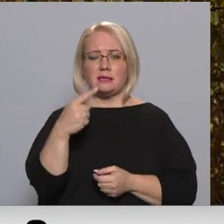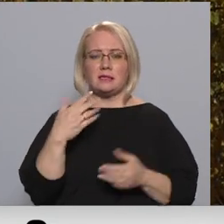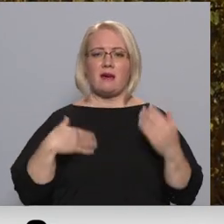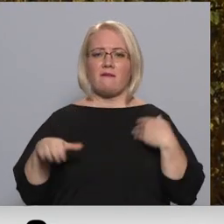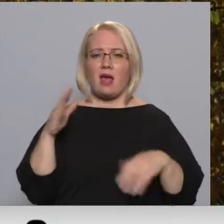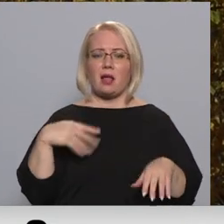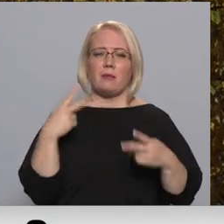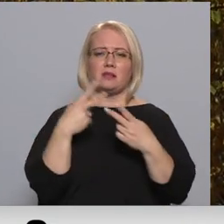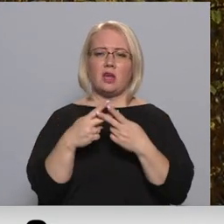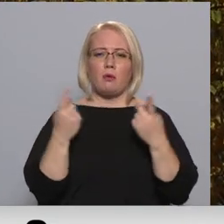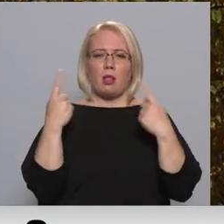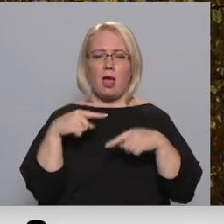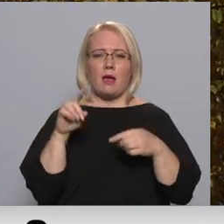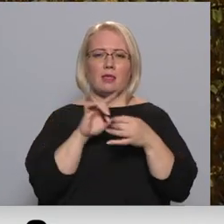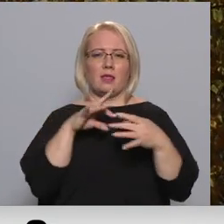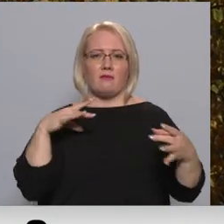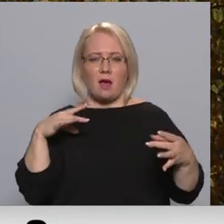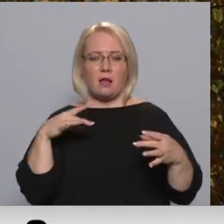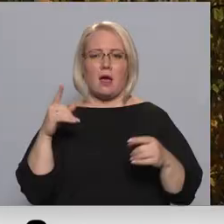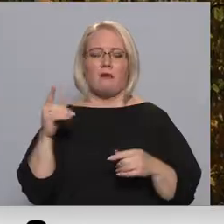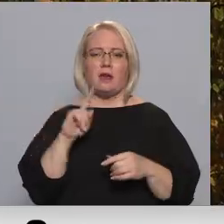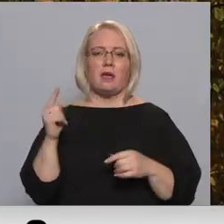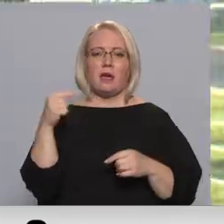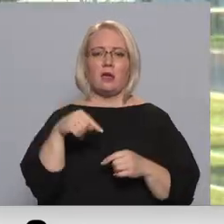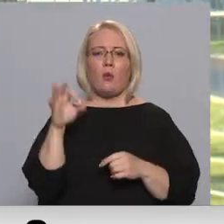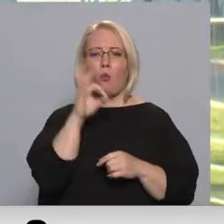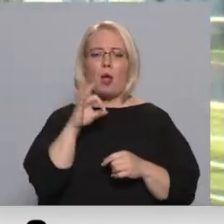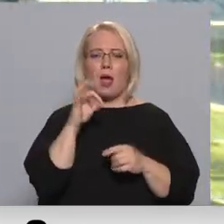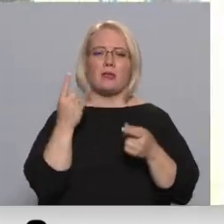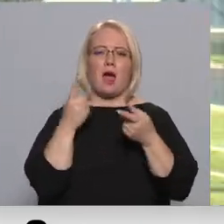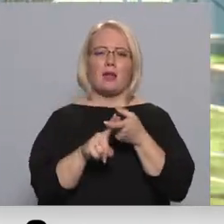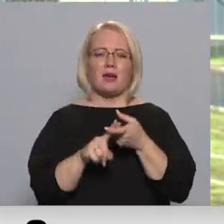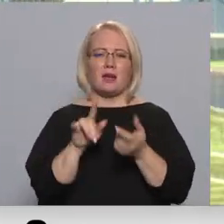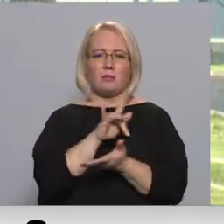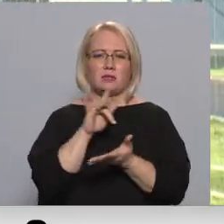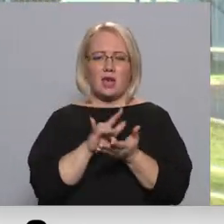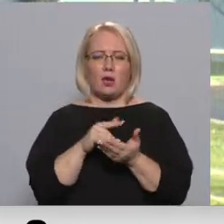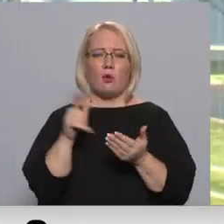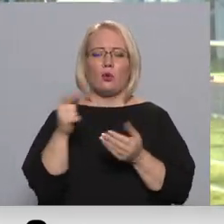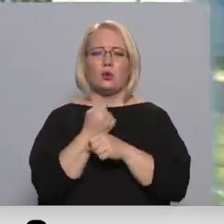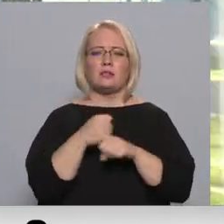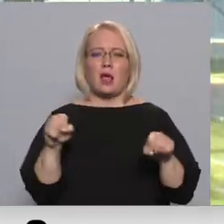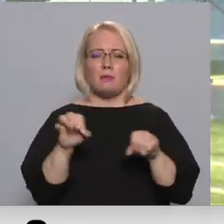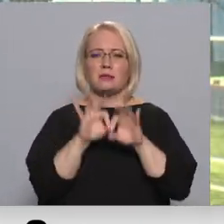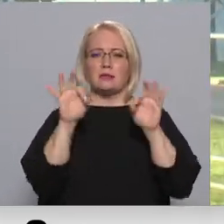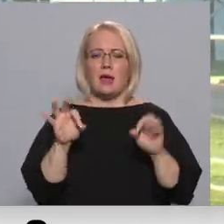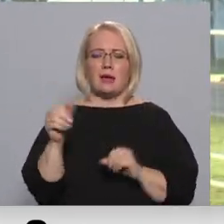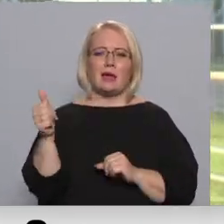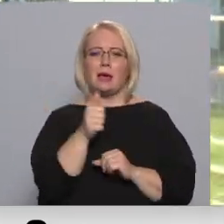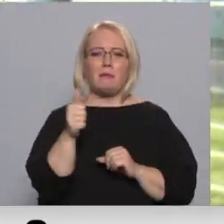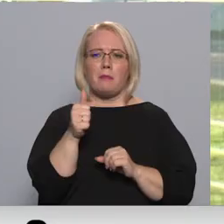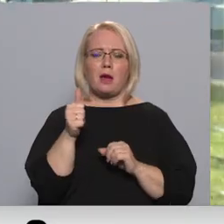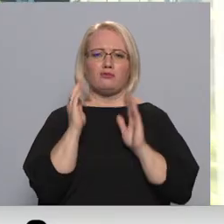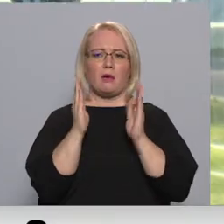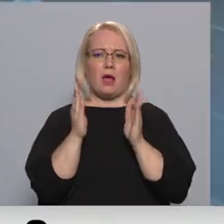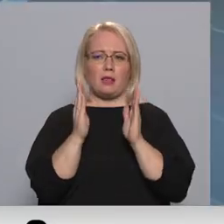ieslodzījumu laikā no tām atbrīvoties, nonāk Olēnas cietuma atkarīgo centrā, kur ceļu uz rehabilitāciju sāk pa īpašu galeriju.